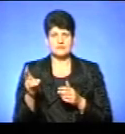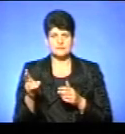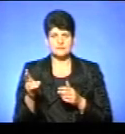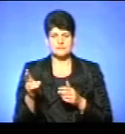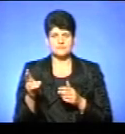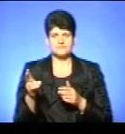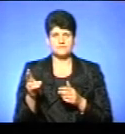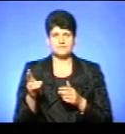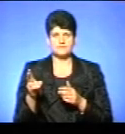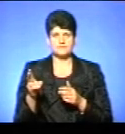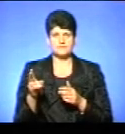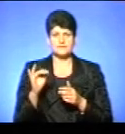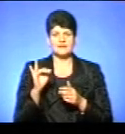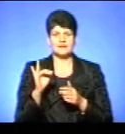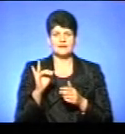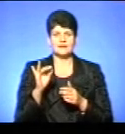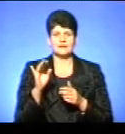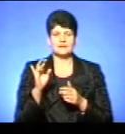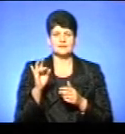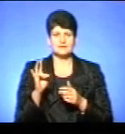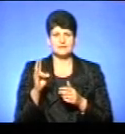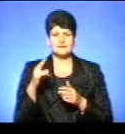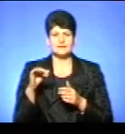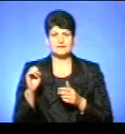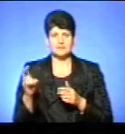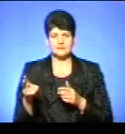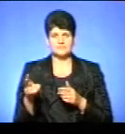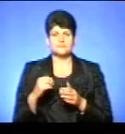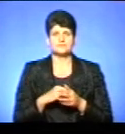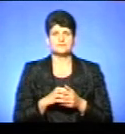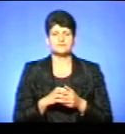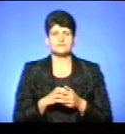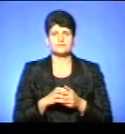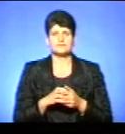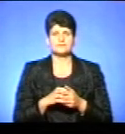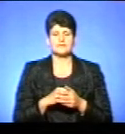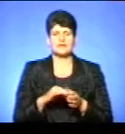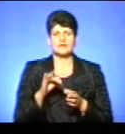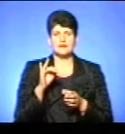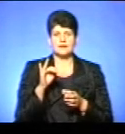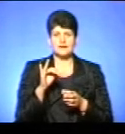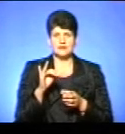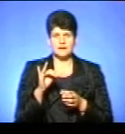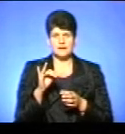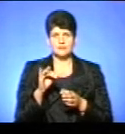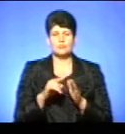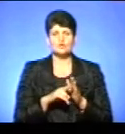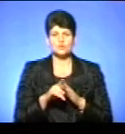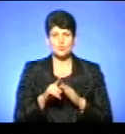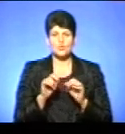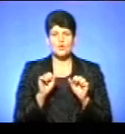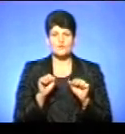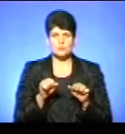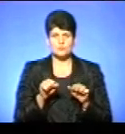дозволяється варіант і індик, та індик. І початкове можливе